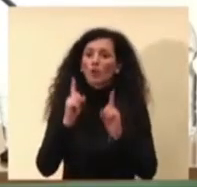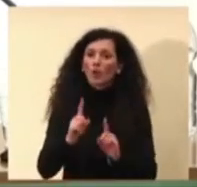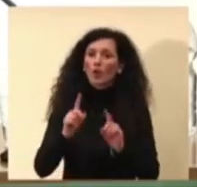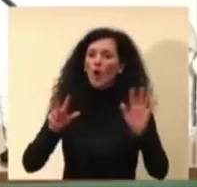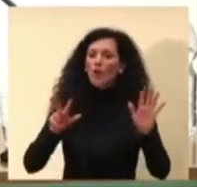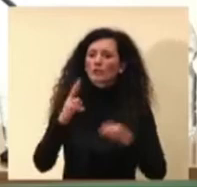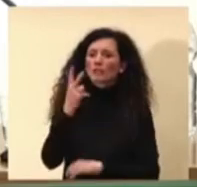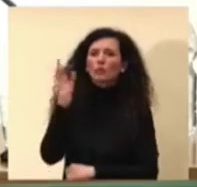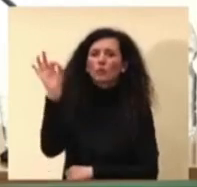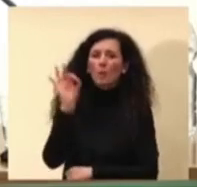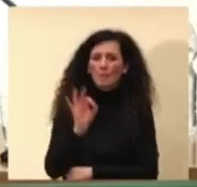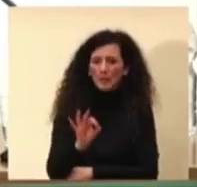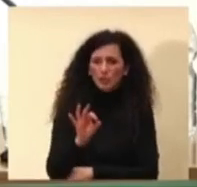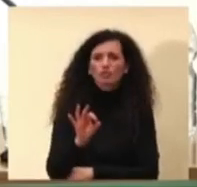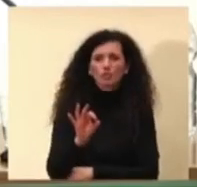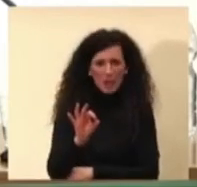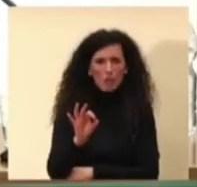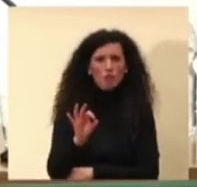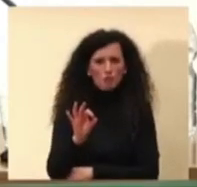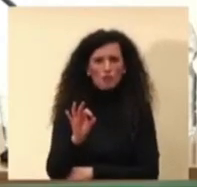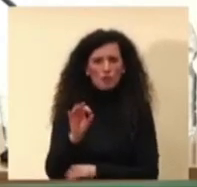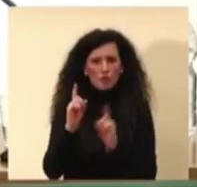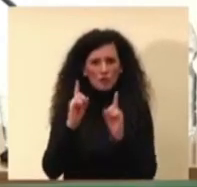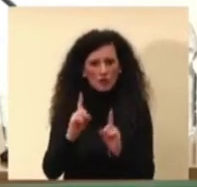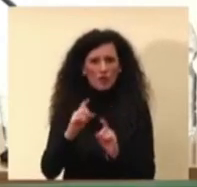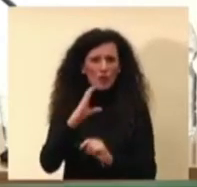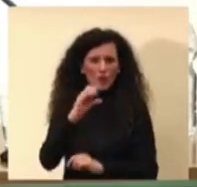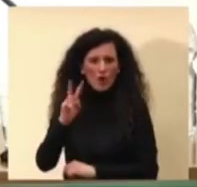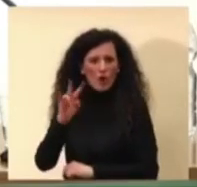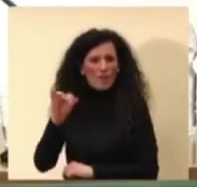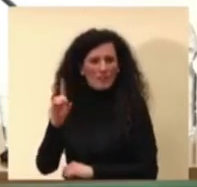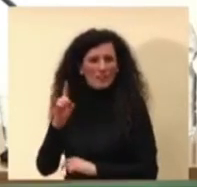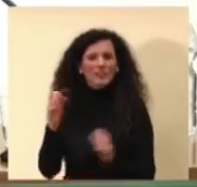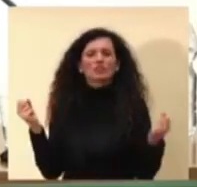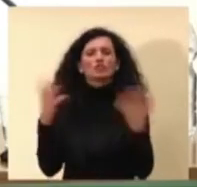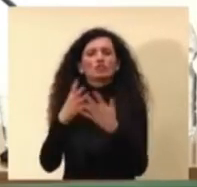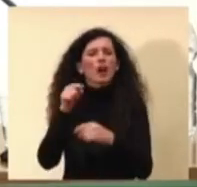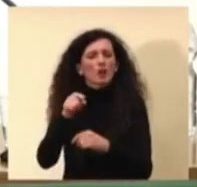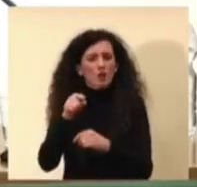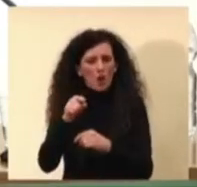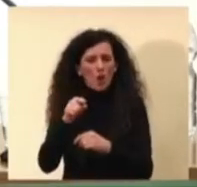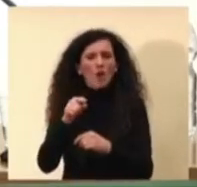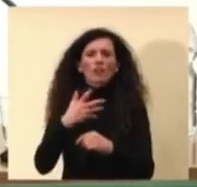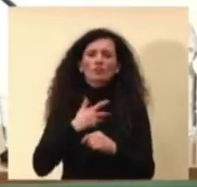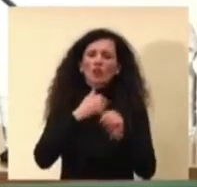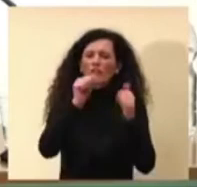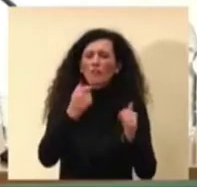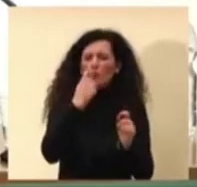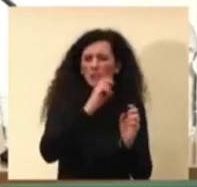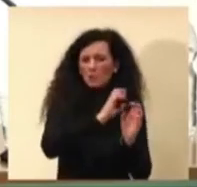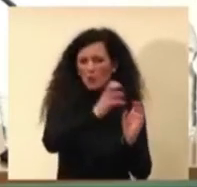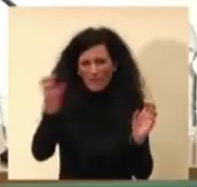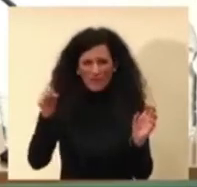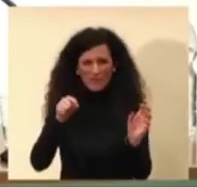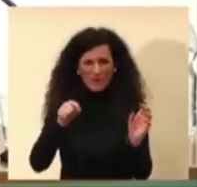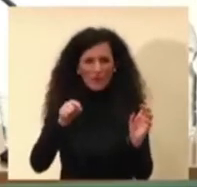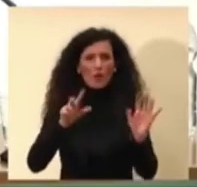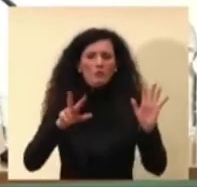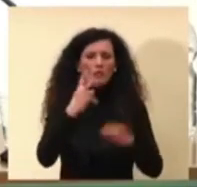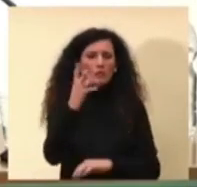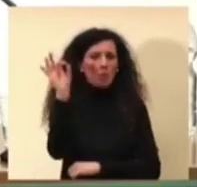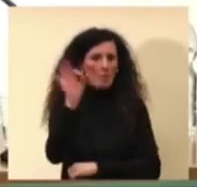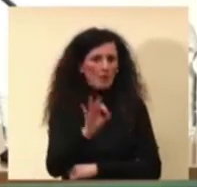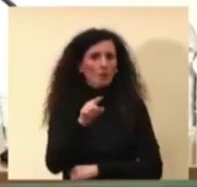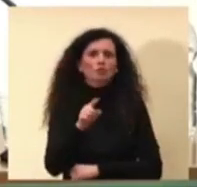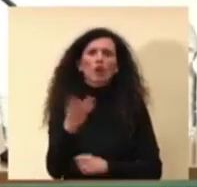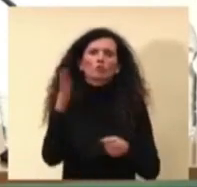-19, indipendentemente dalla loro gravità. Per le forme più gravi, invece, questa copertura